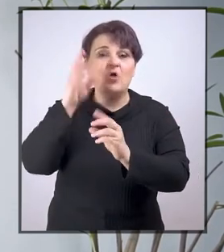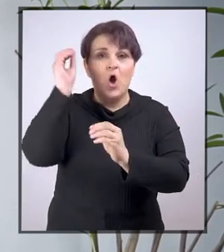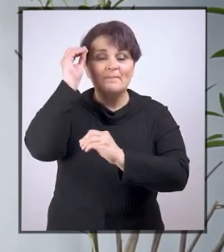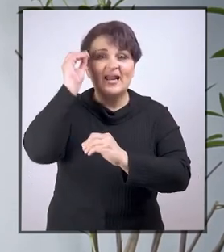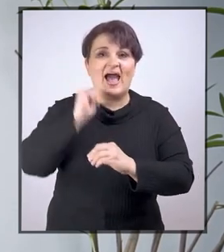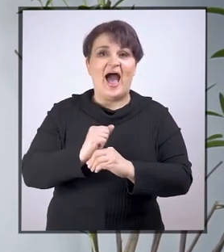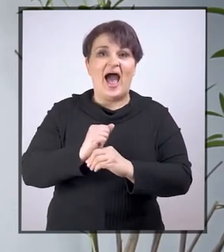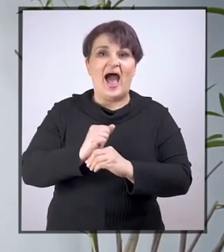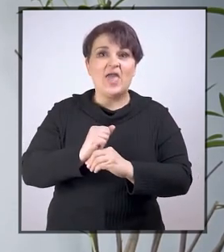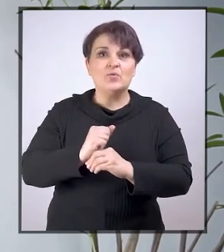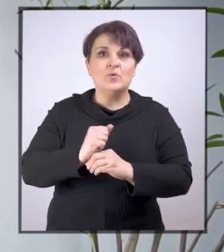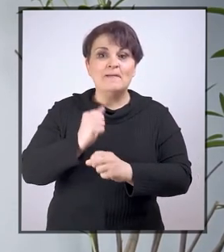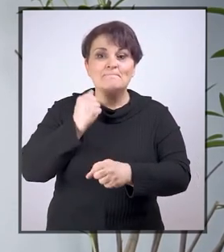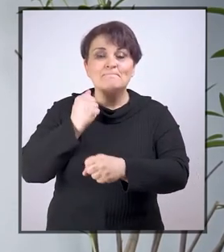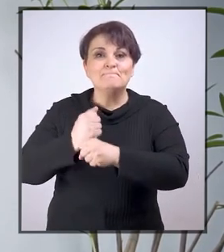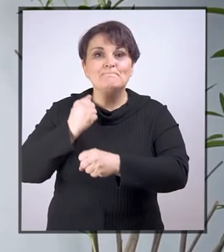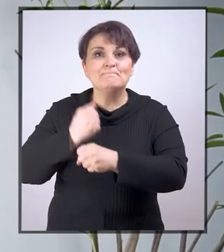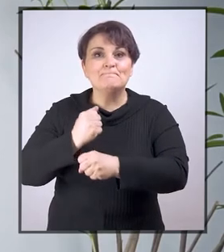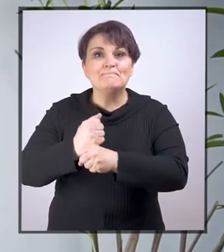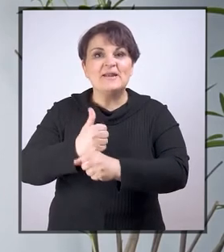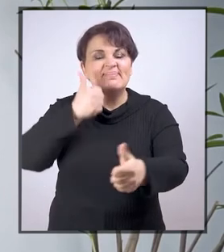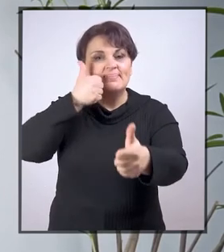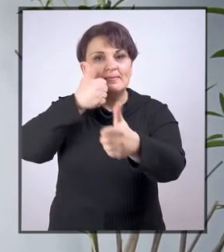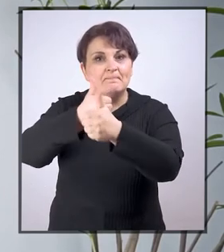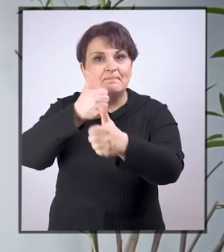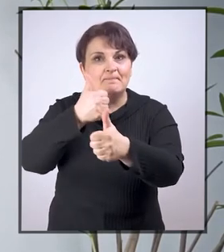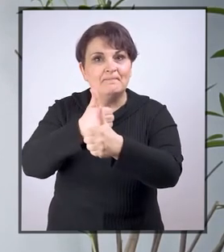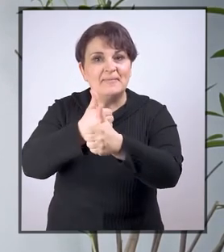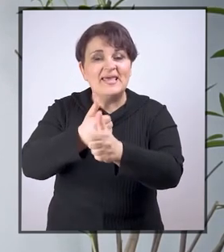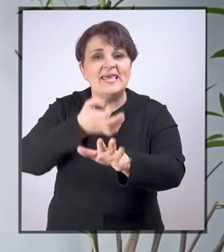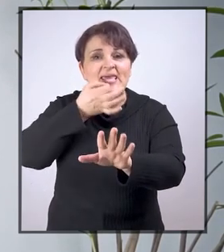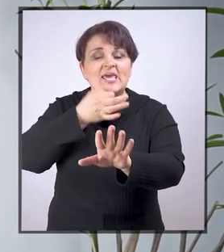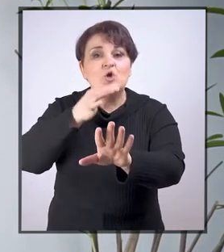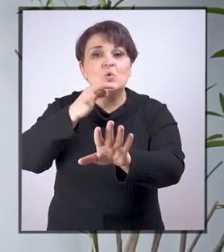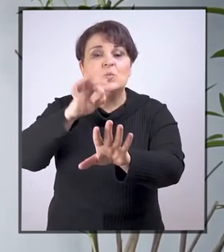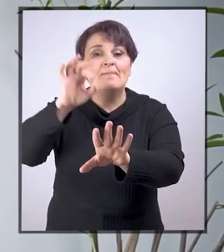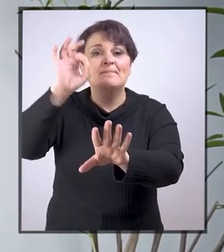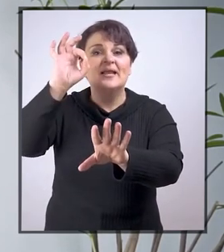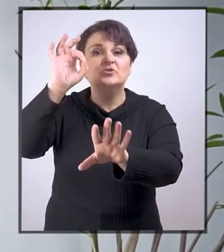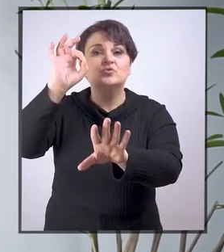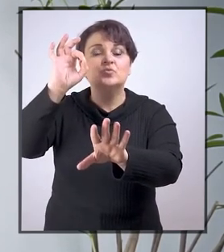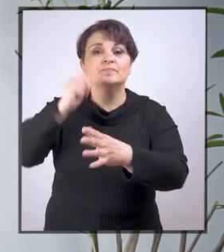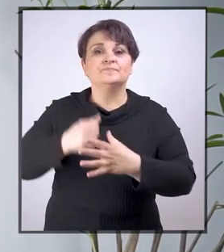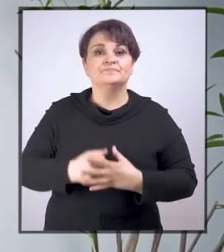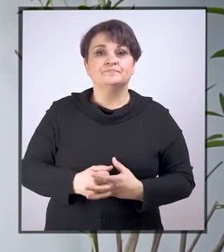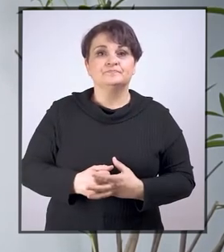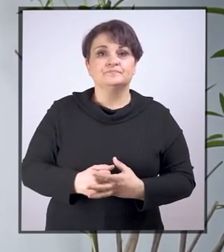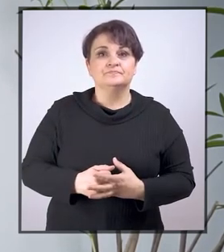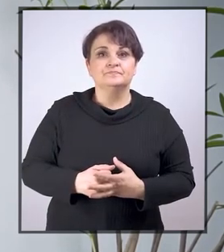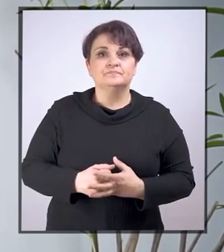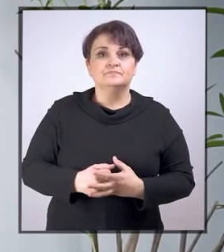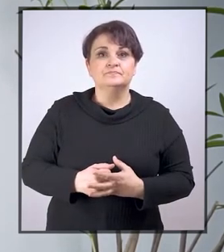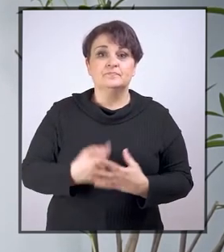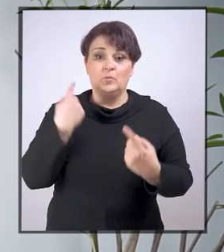inkluzivno obrazovanje stvaraju, prate i unapređuju